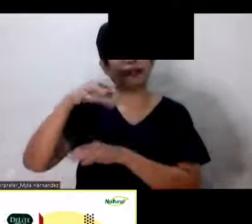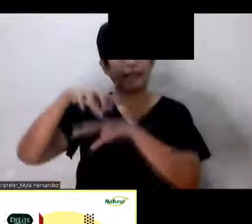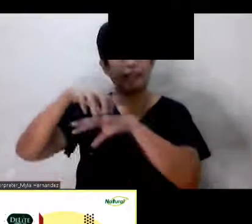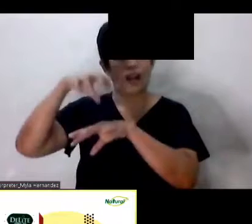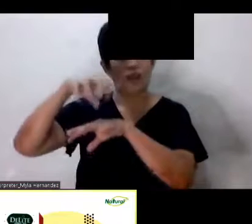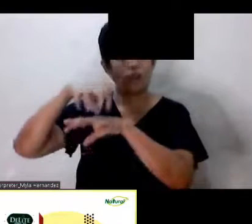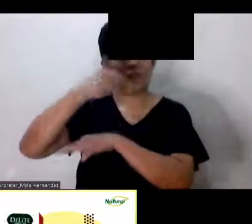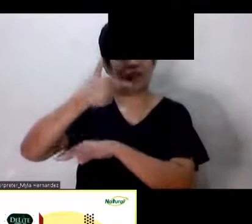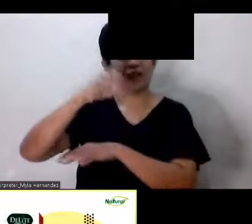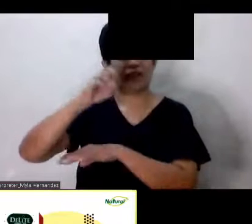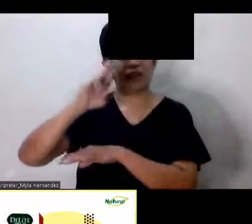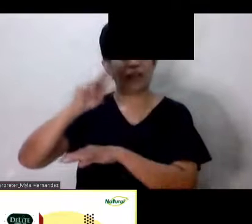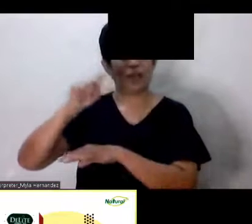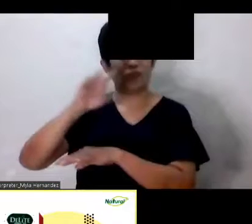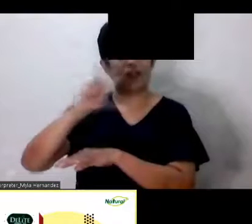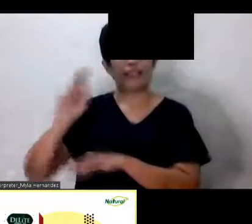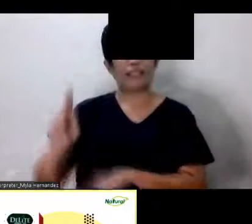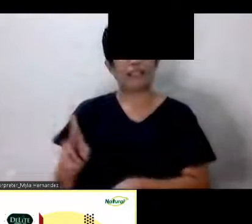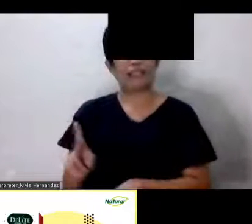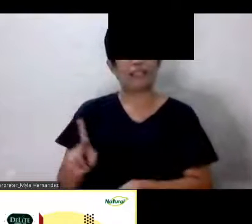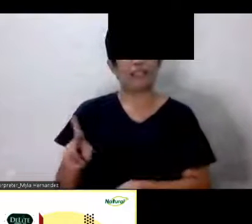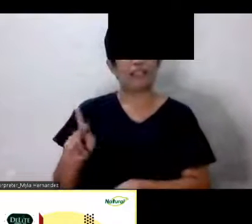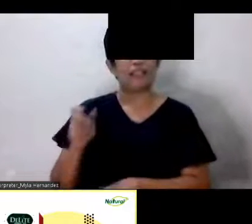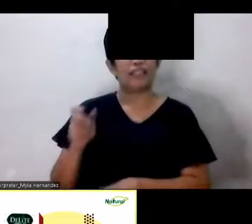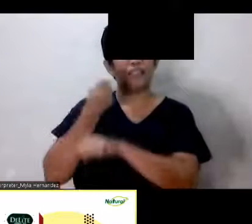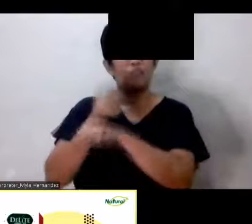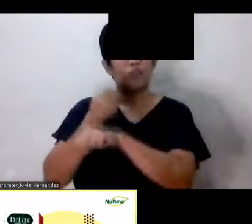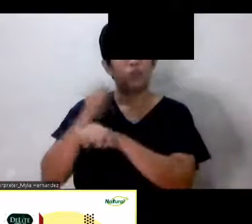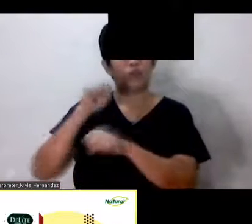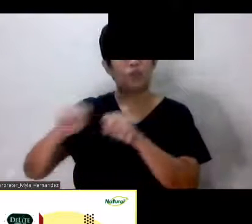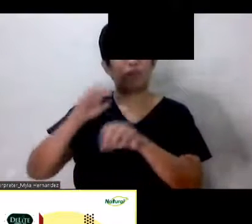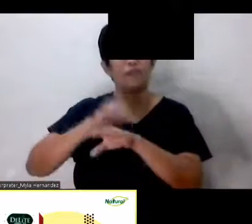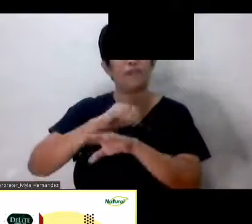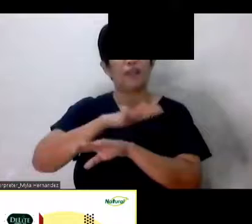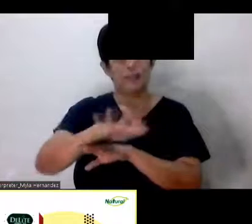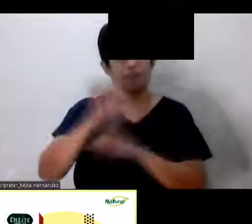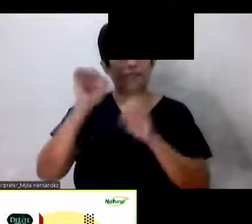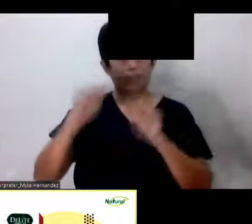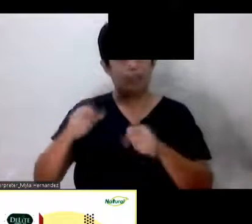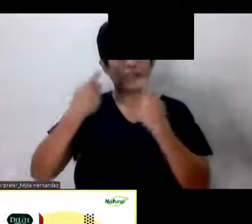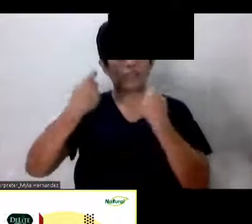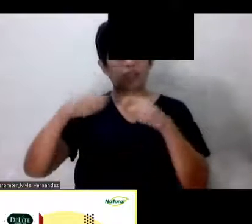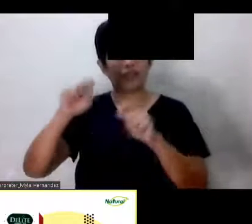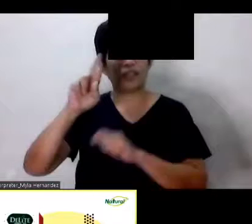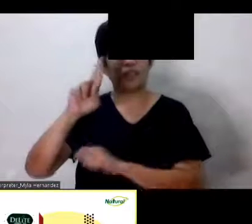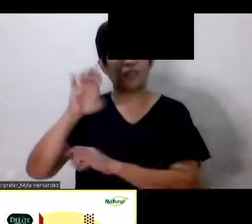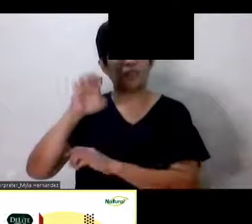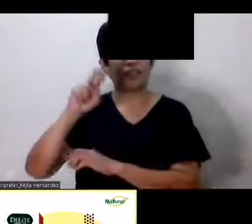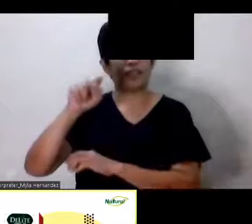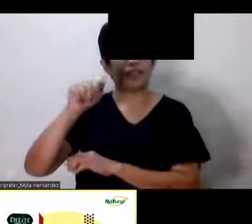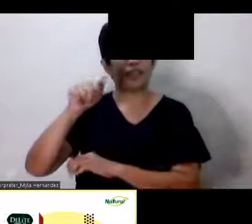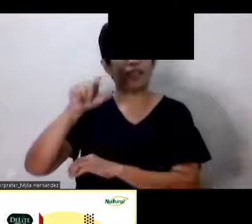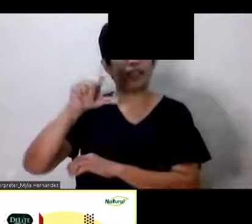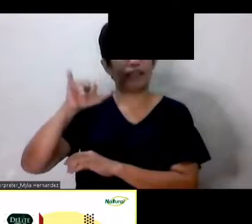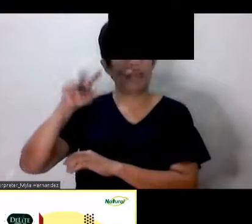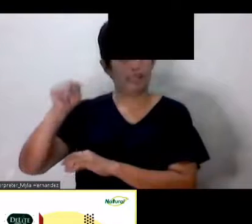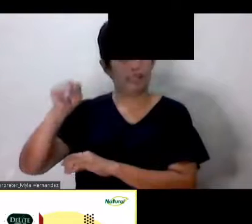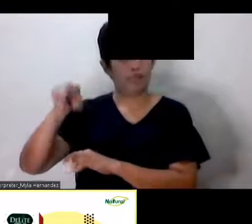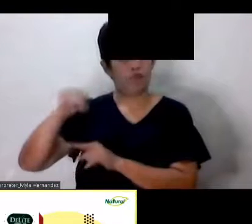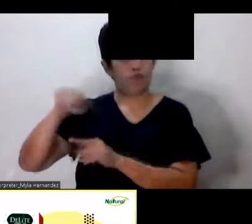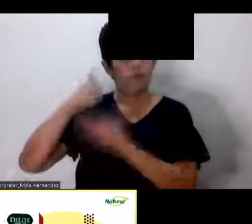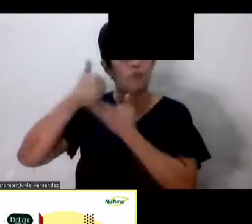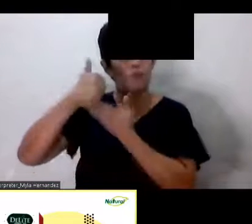mapapayo namin pwede kayong pwede nyo subukan ang renaline Ang renaline ay tumutulong para